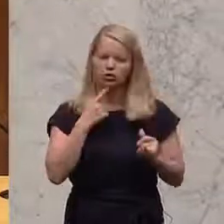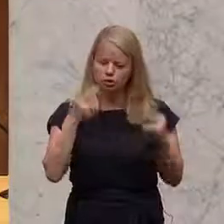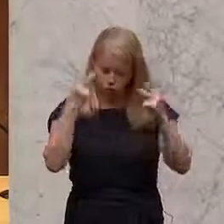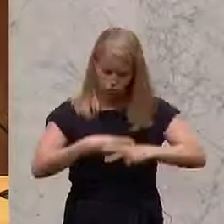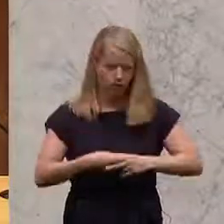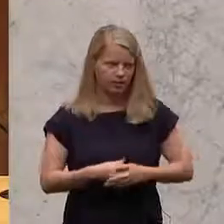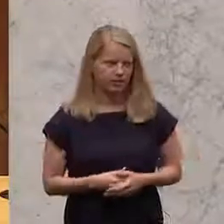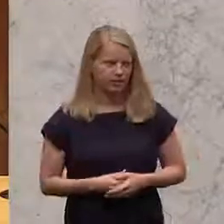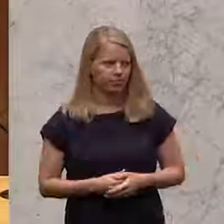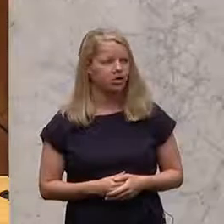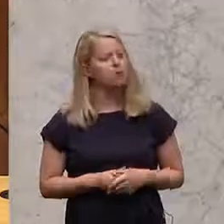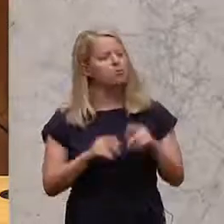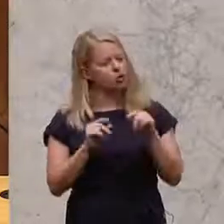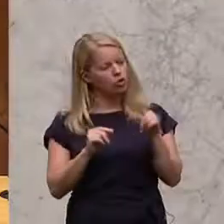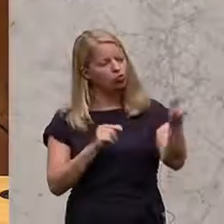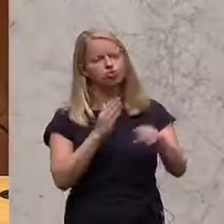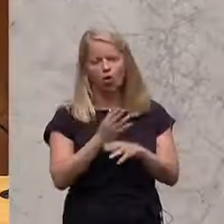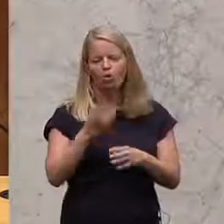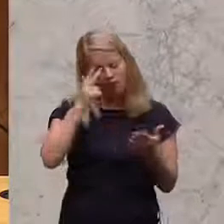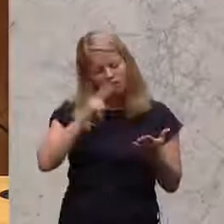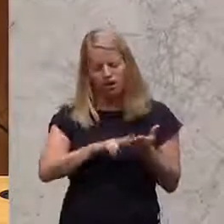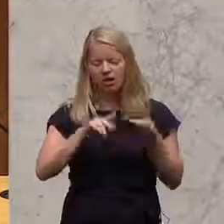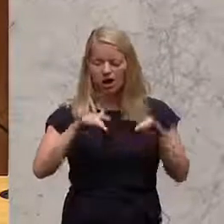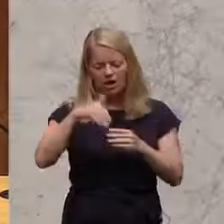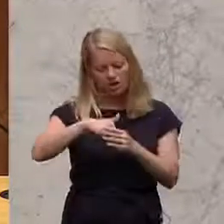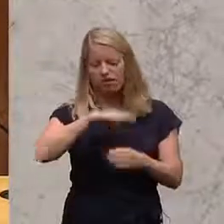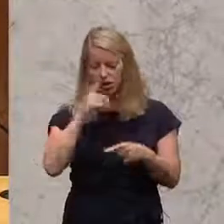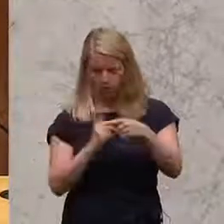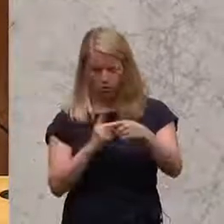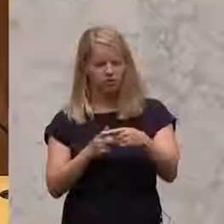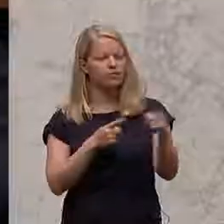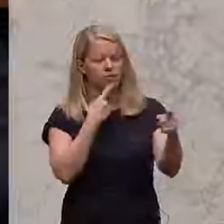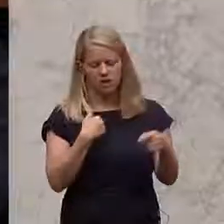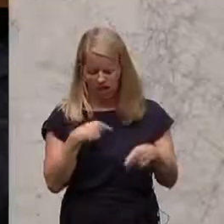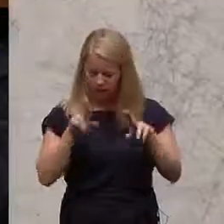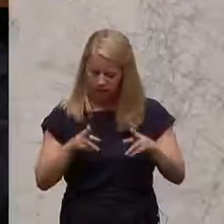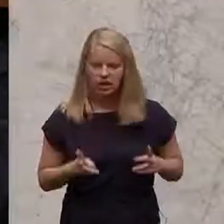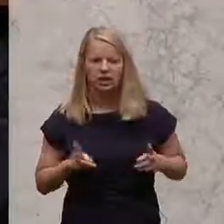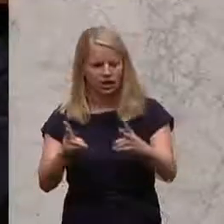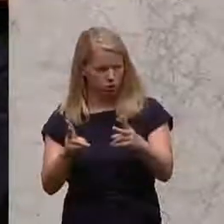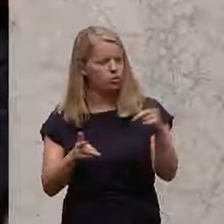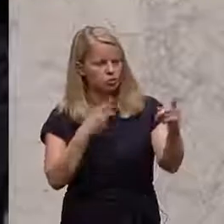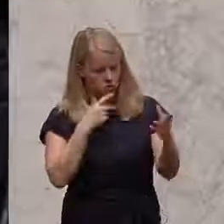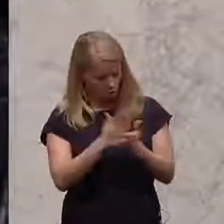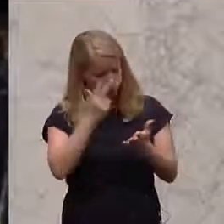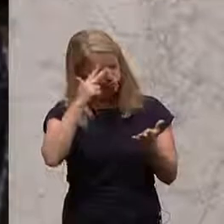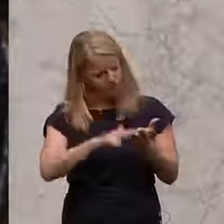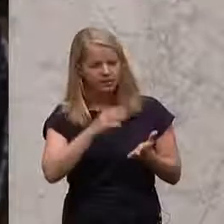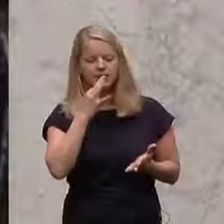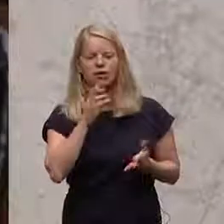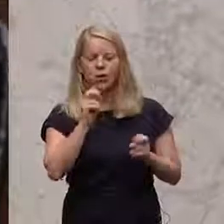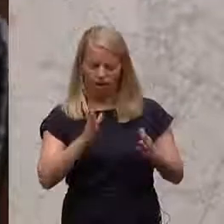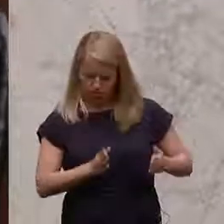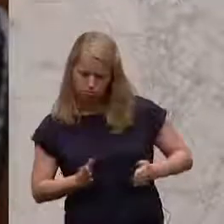da ist sehr, sehr viel Positives drin. Du hast anerkannt, es geht in die richtige Richtung. Du hast anerkannt, die Weichenstellungen